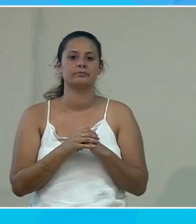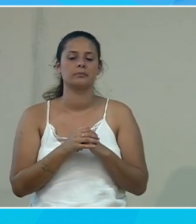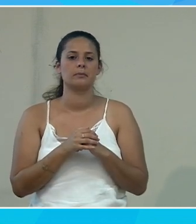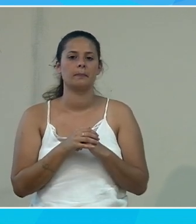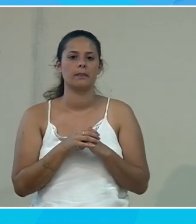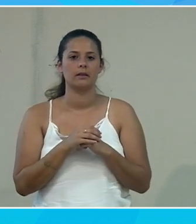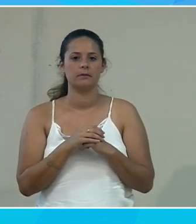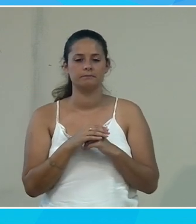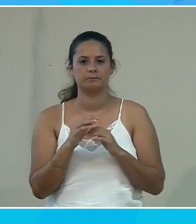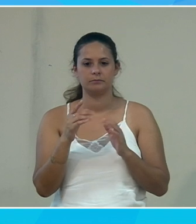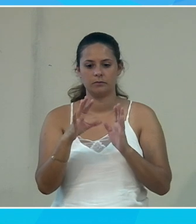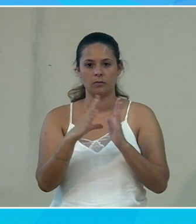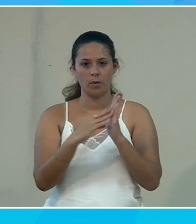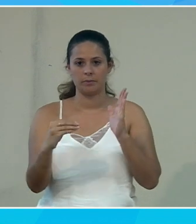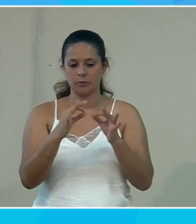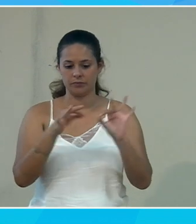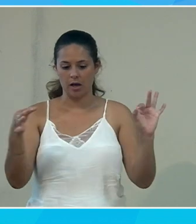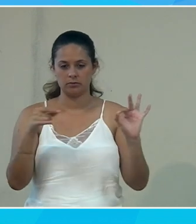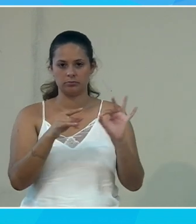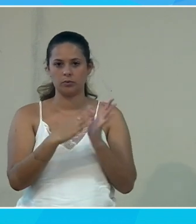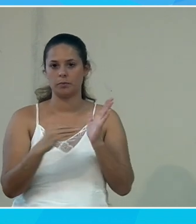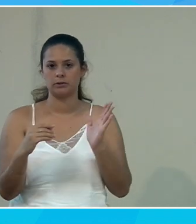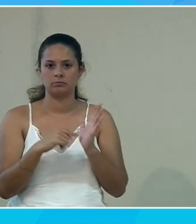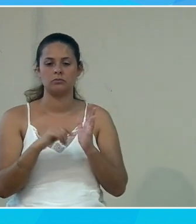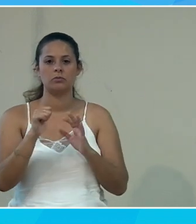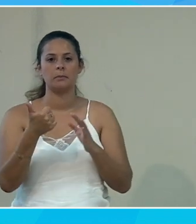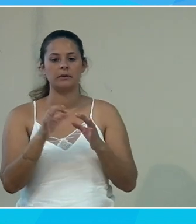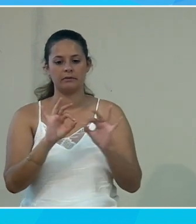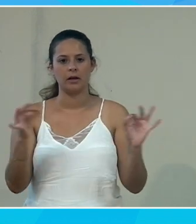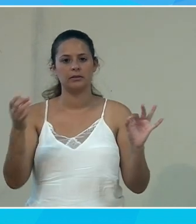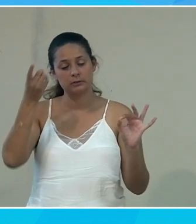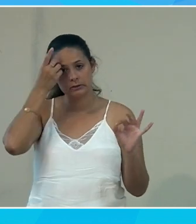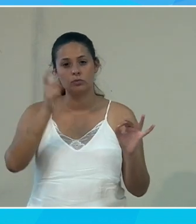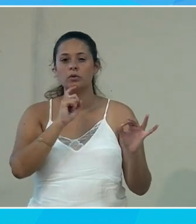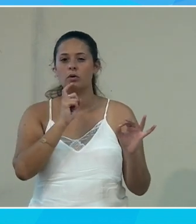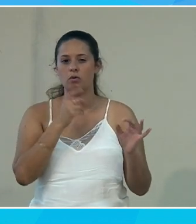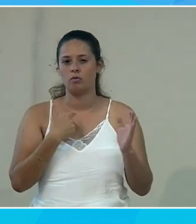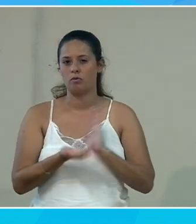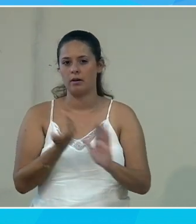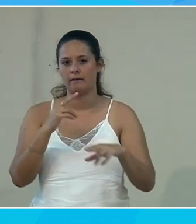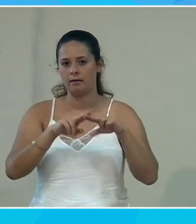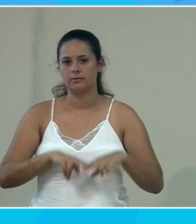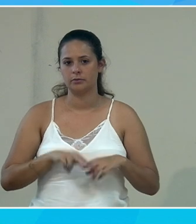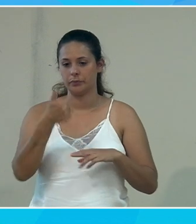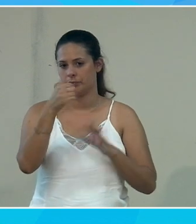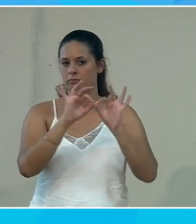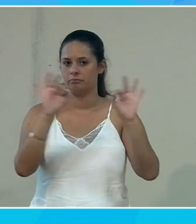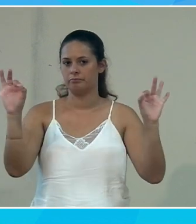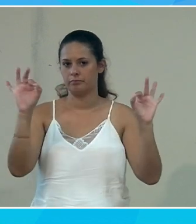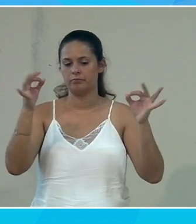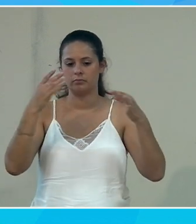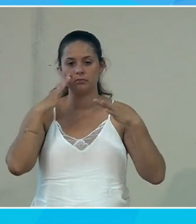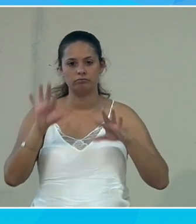Je vais copier une phrase. La première phrase que j'avais dictée tout à l'heure, je vais enlever le reste comme ça, je n'aurai plus qu'une phrase à l'écran.